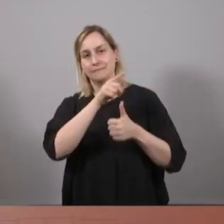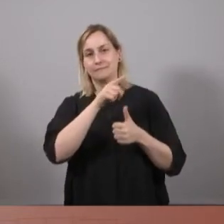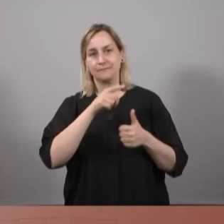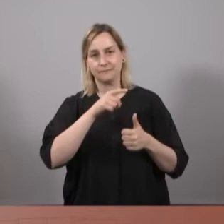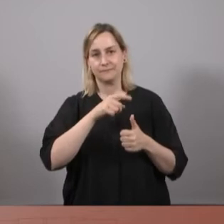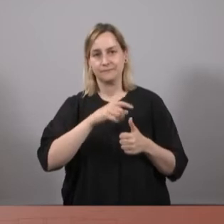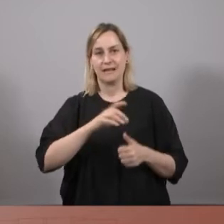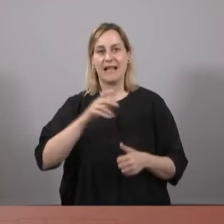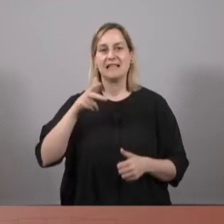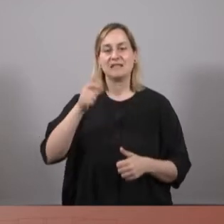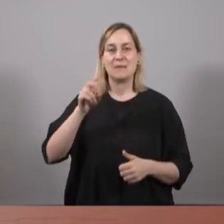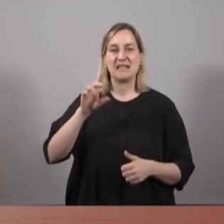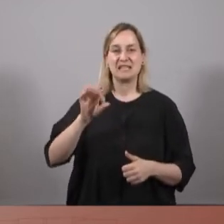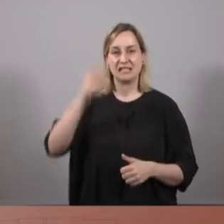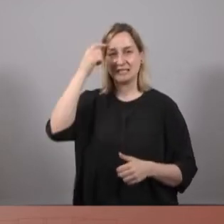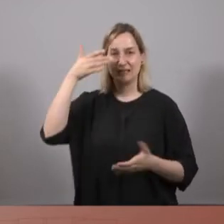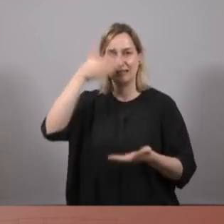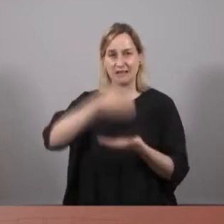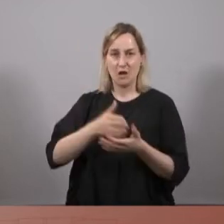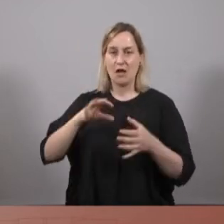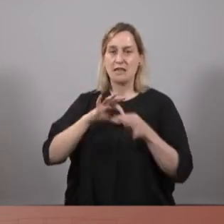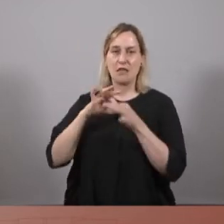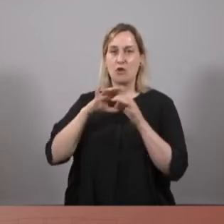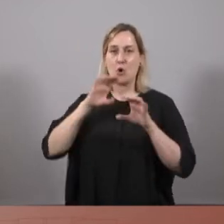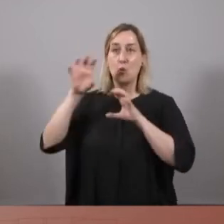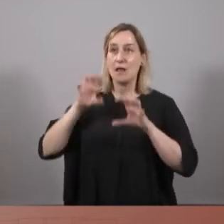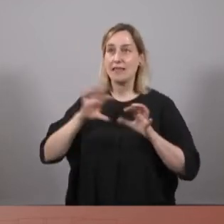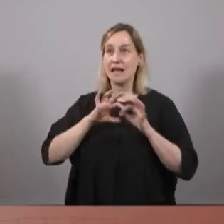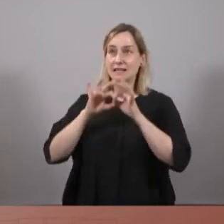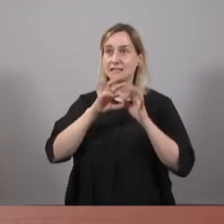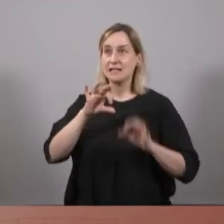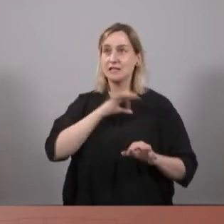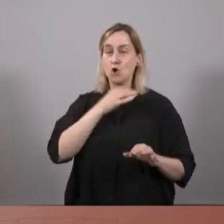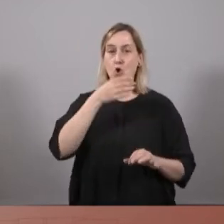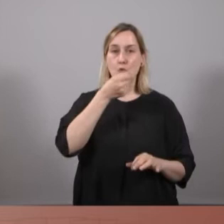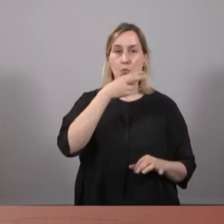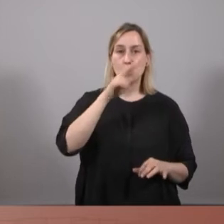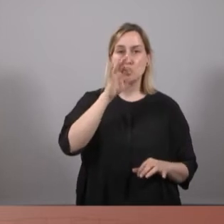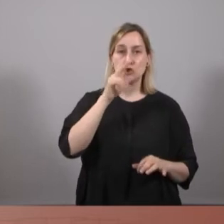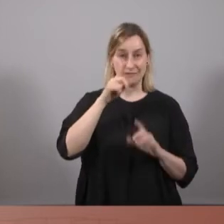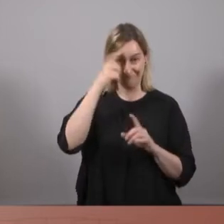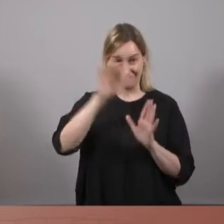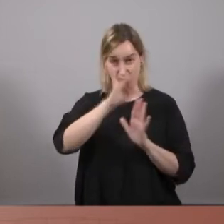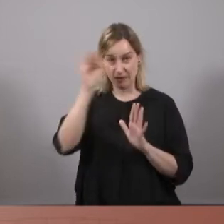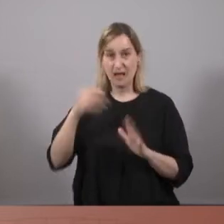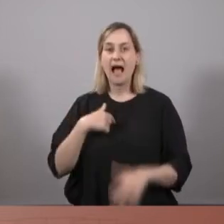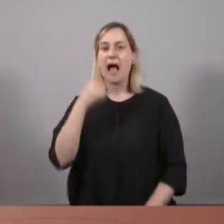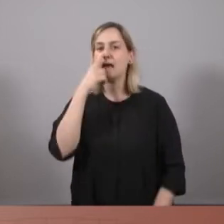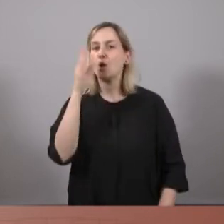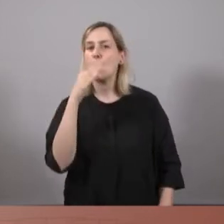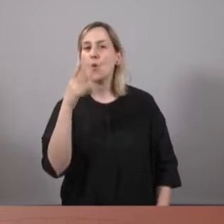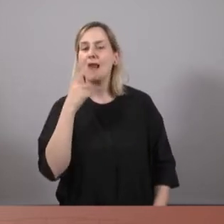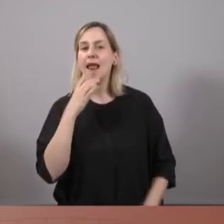comandant Chávez quan va intervenir a Nacions Unides després d'una intervenció del senyor Bush, dient aquí ULA zufre.